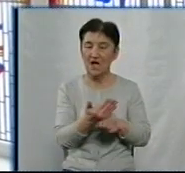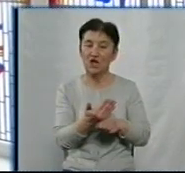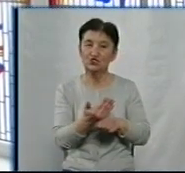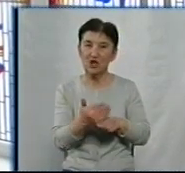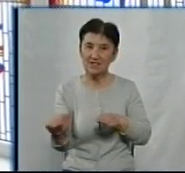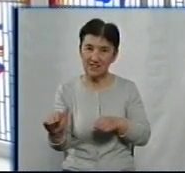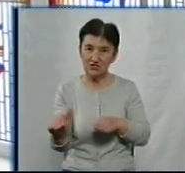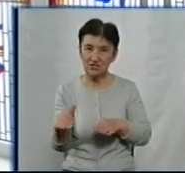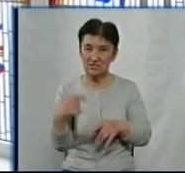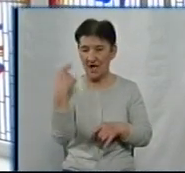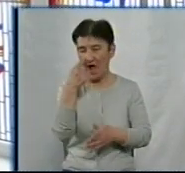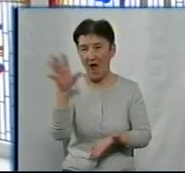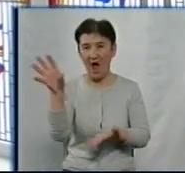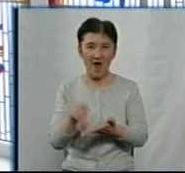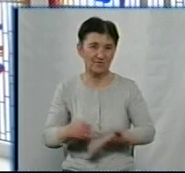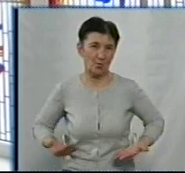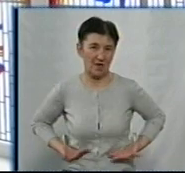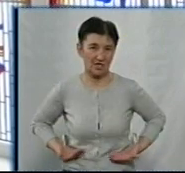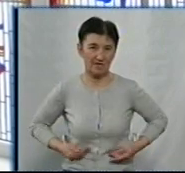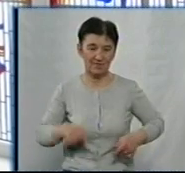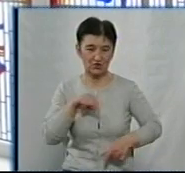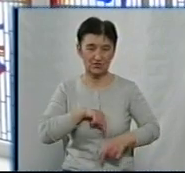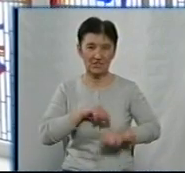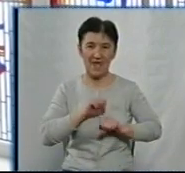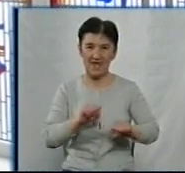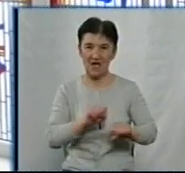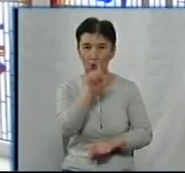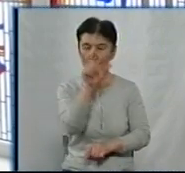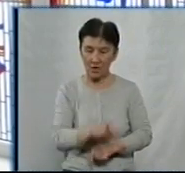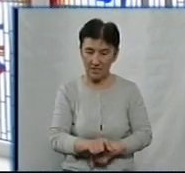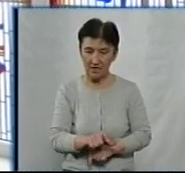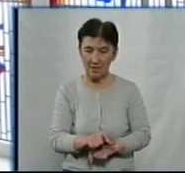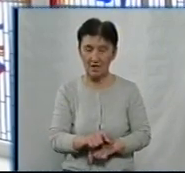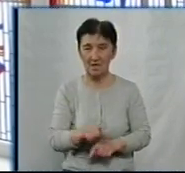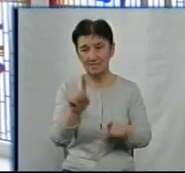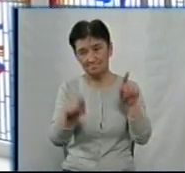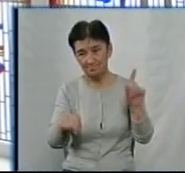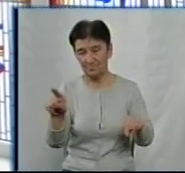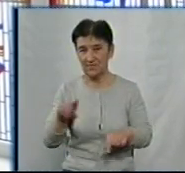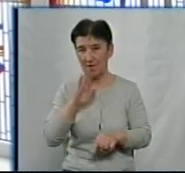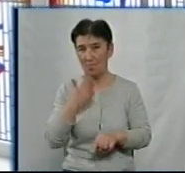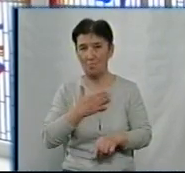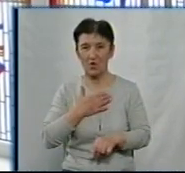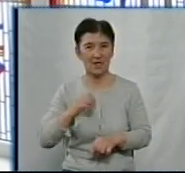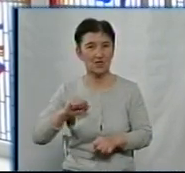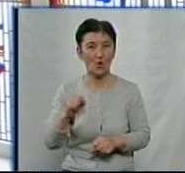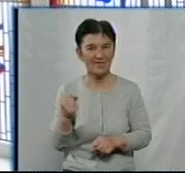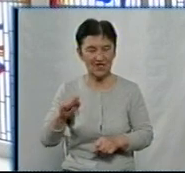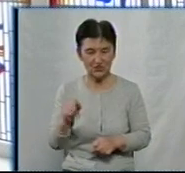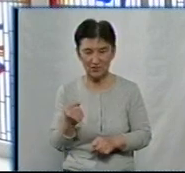Частично автобіографічний герой, частково з моїх товаришів по реальним подіям, які